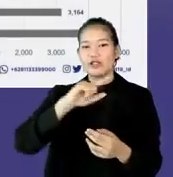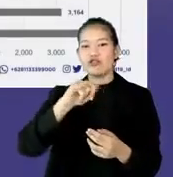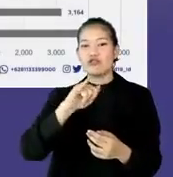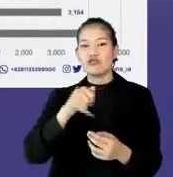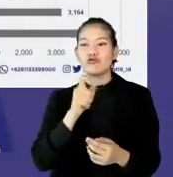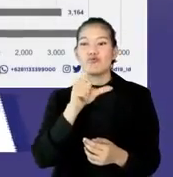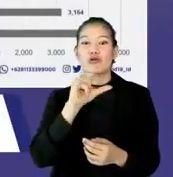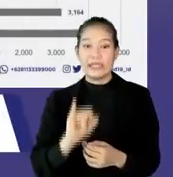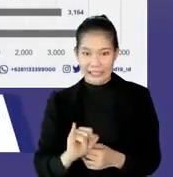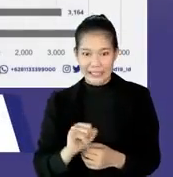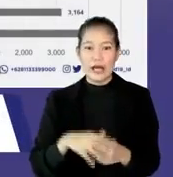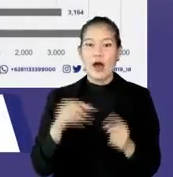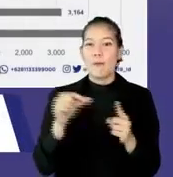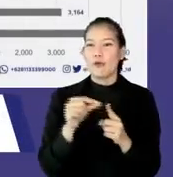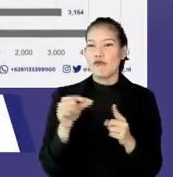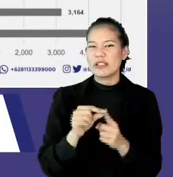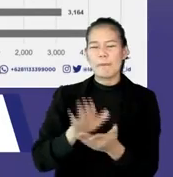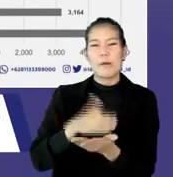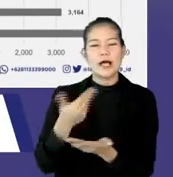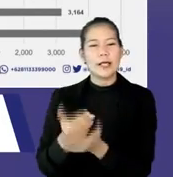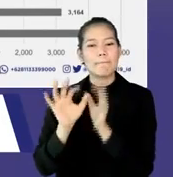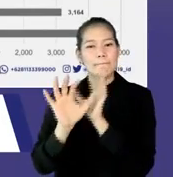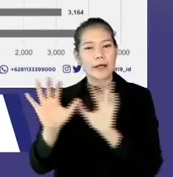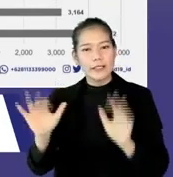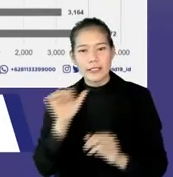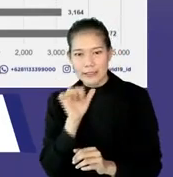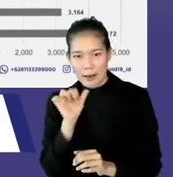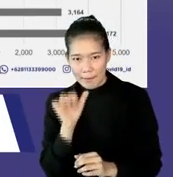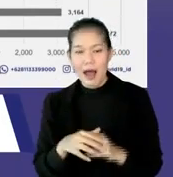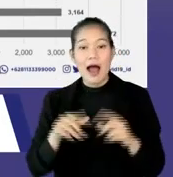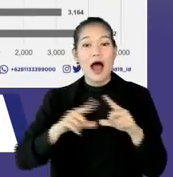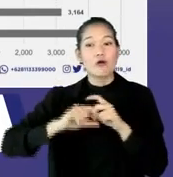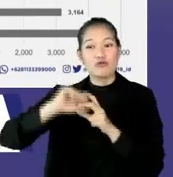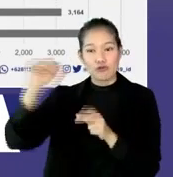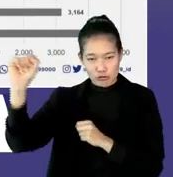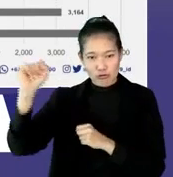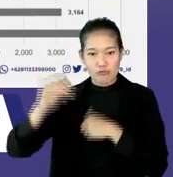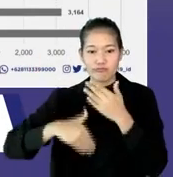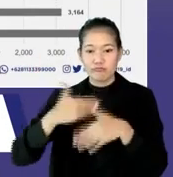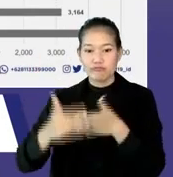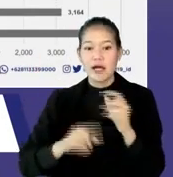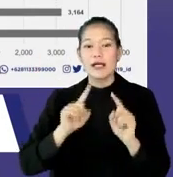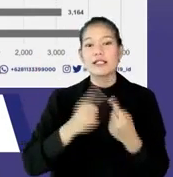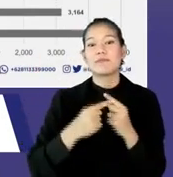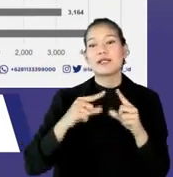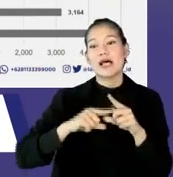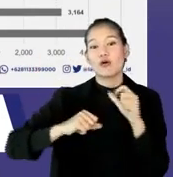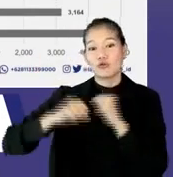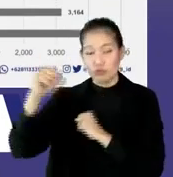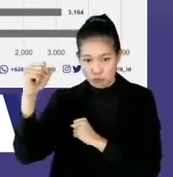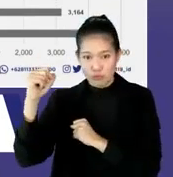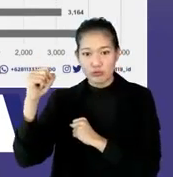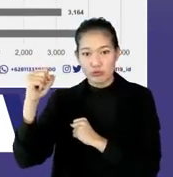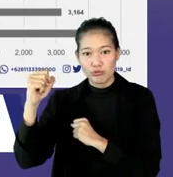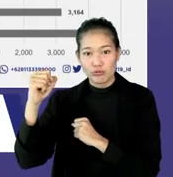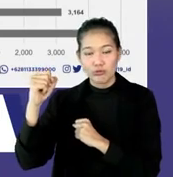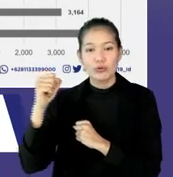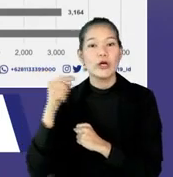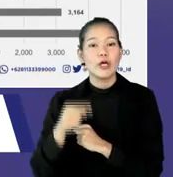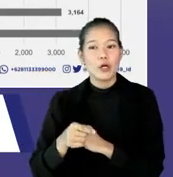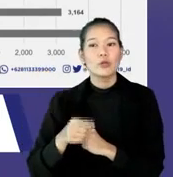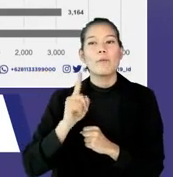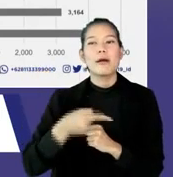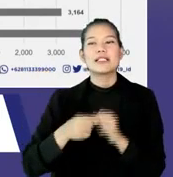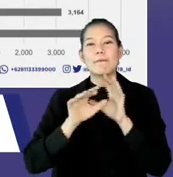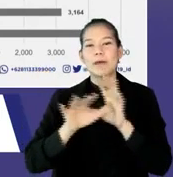Juli, siapa provinsi penyumbang angka kematian tertinggi di bulan Agustus baru berjalan sampai dengan tanggal 11. Catatannya ini memang